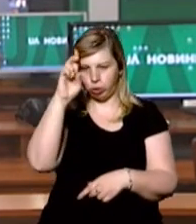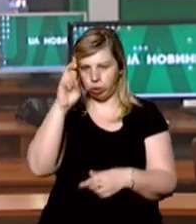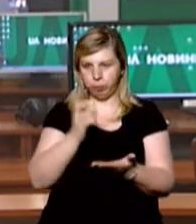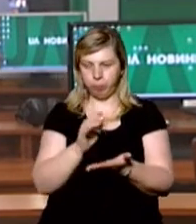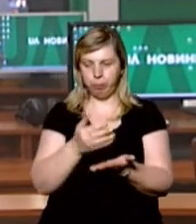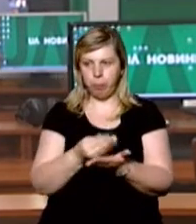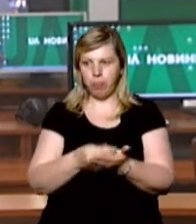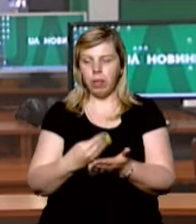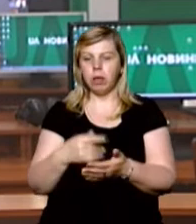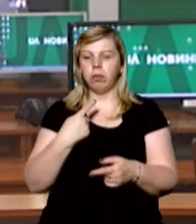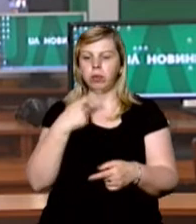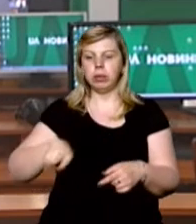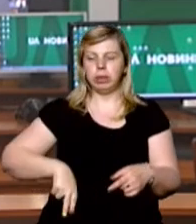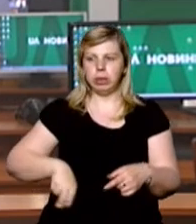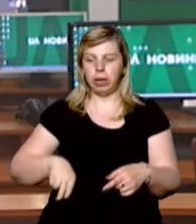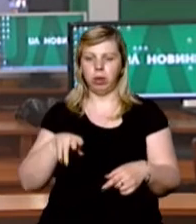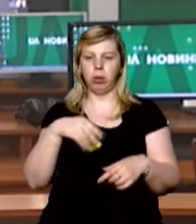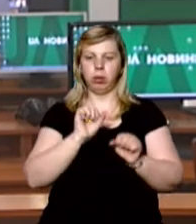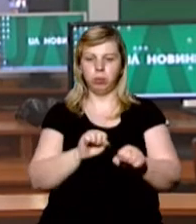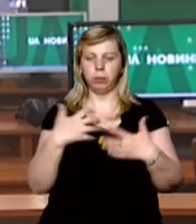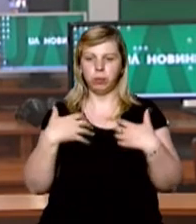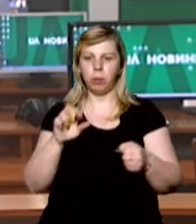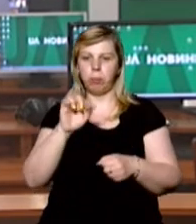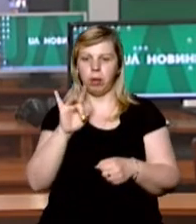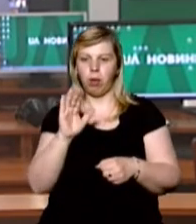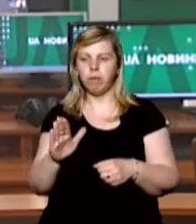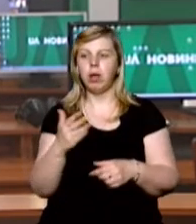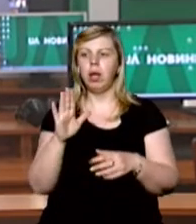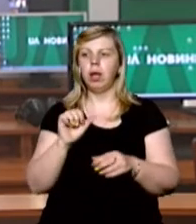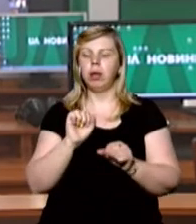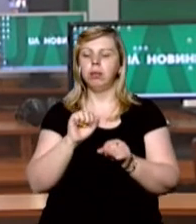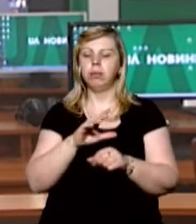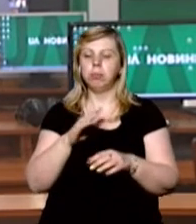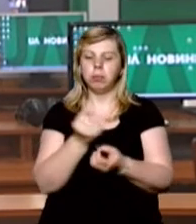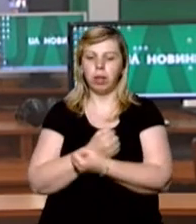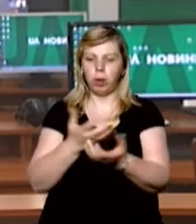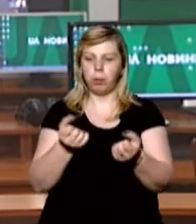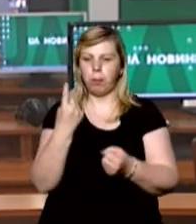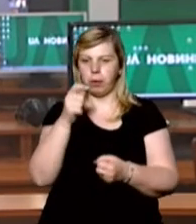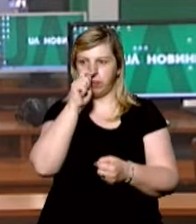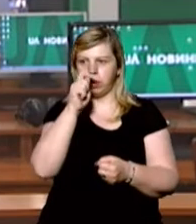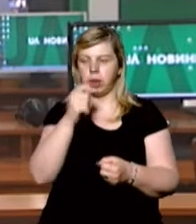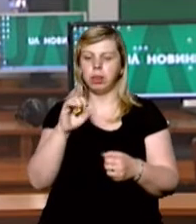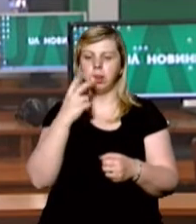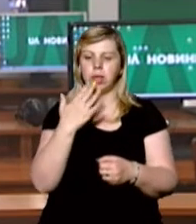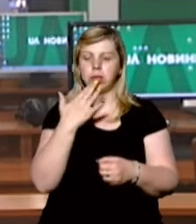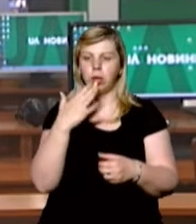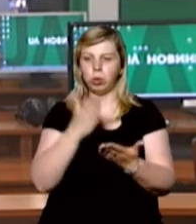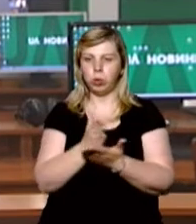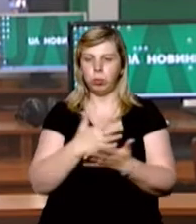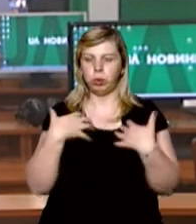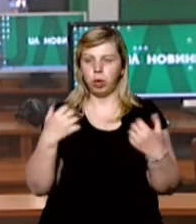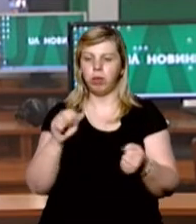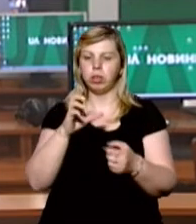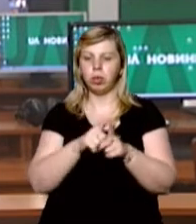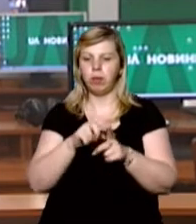каже директорка Департаменту охорони здоров'я Єлизавета Біров. Заклад утримується з 1 квітня Національною службою здоров'я України, яка, за